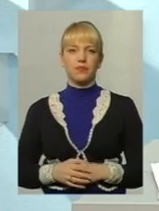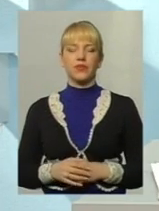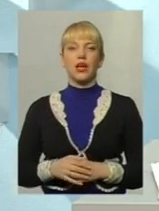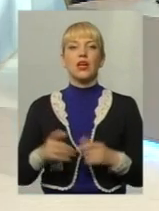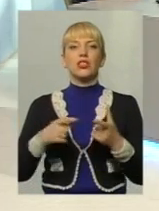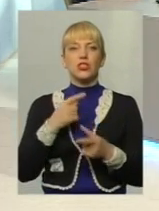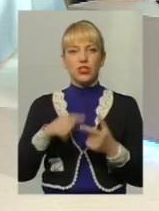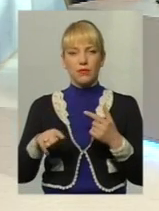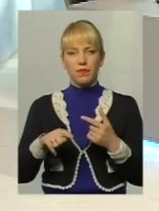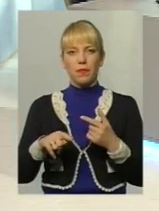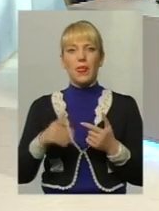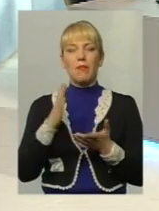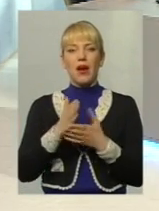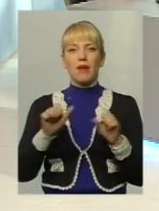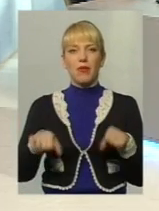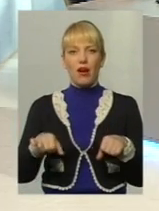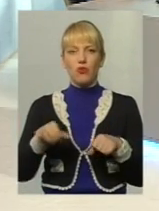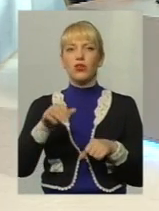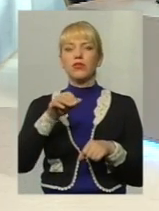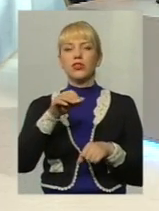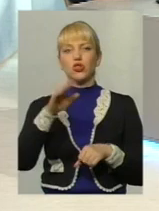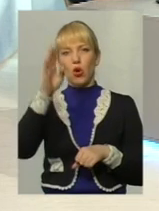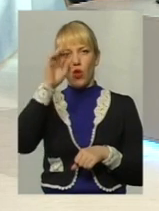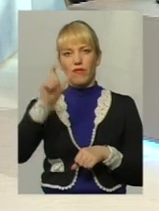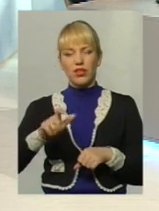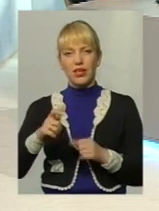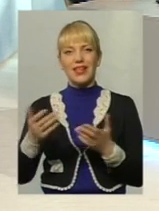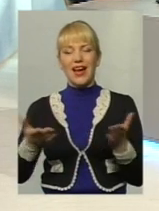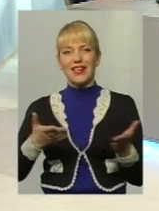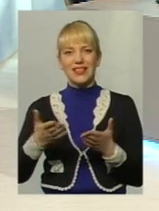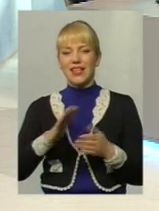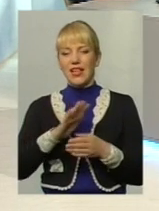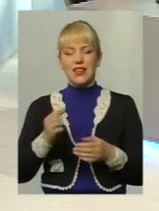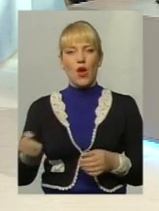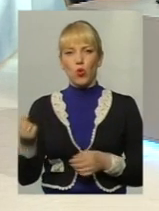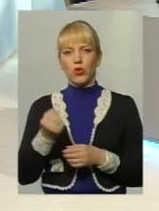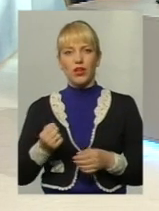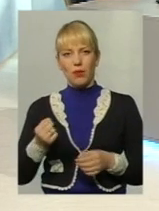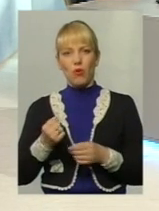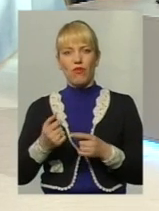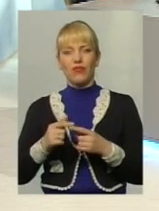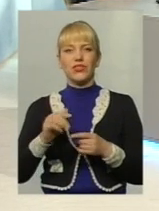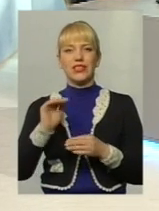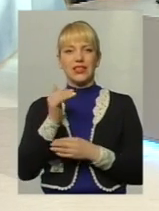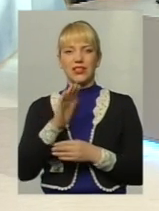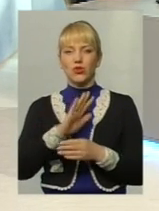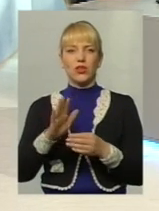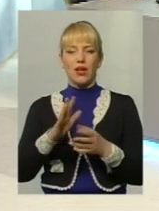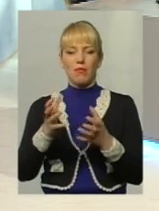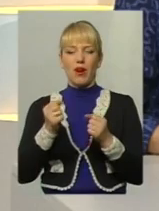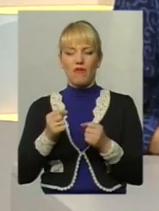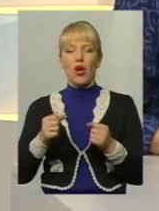Чи має право чоловік, який не утримував дитину, не брав участь у